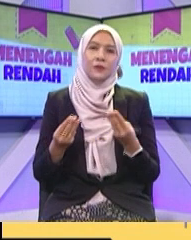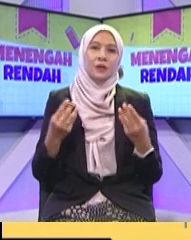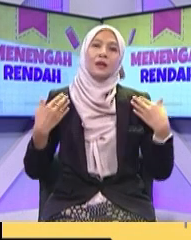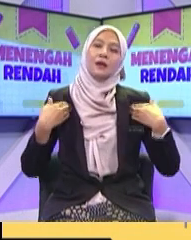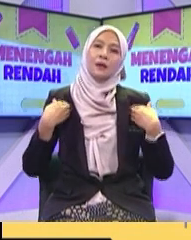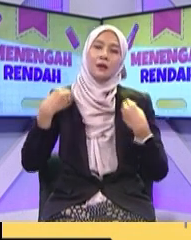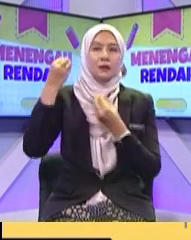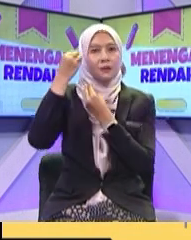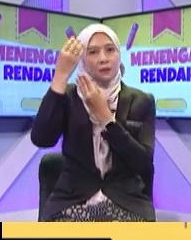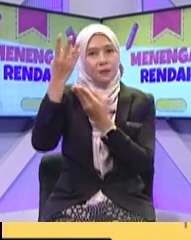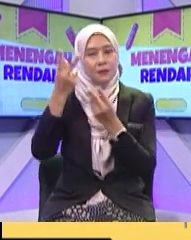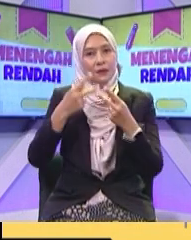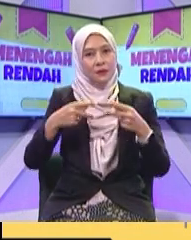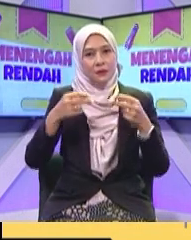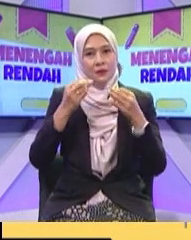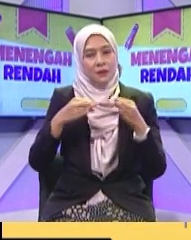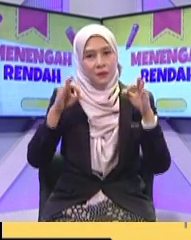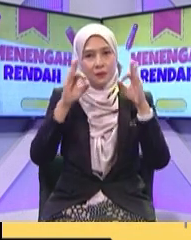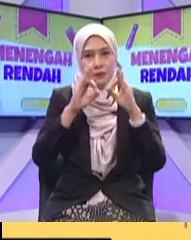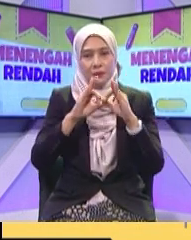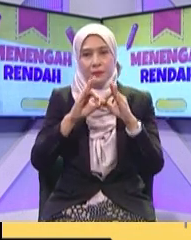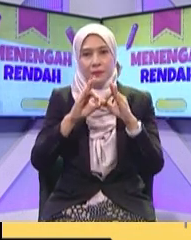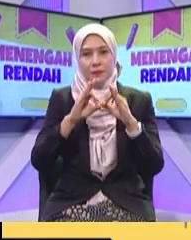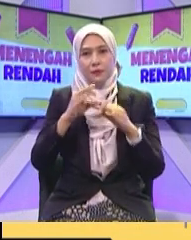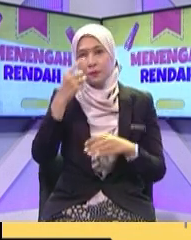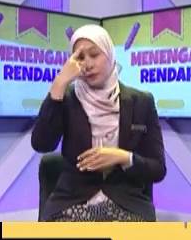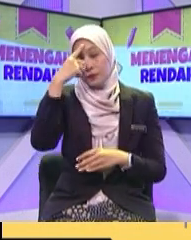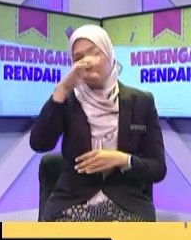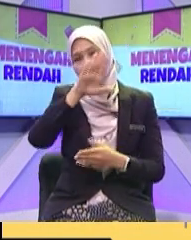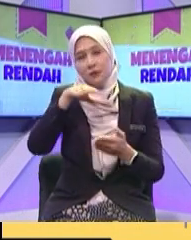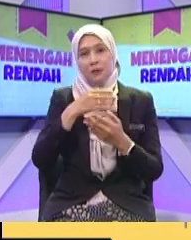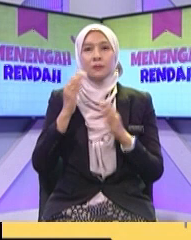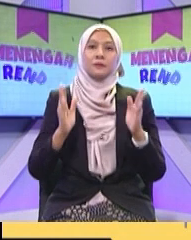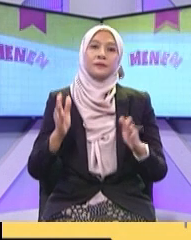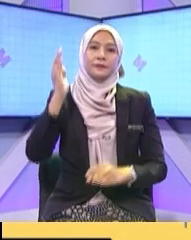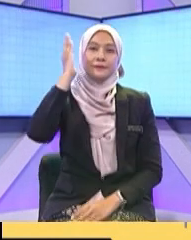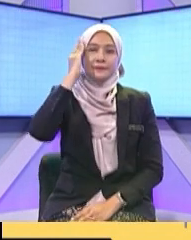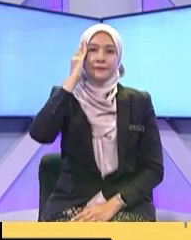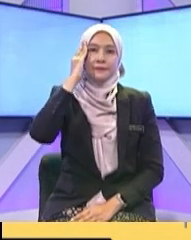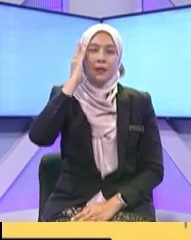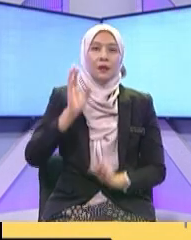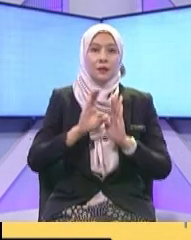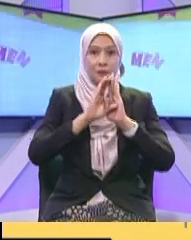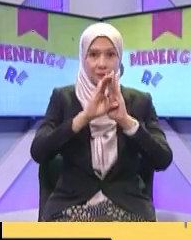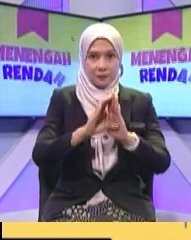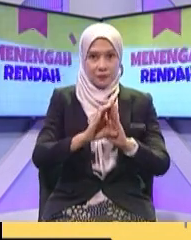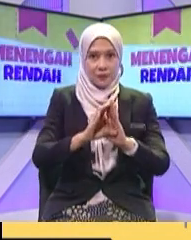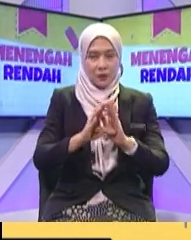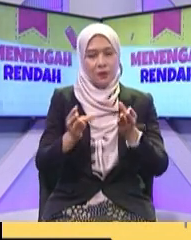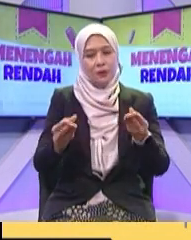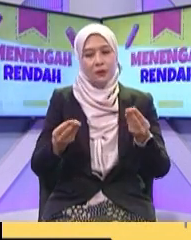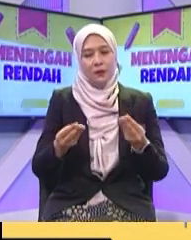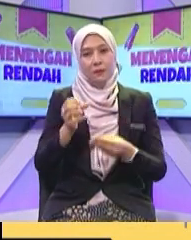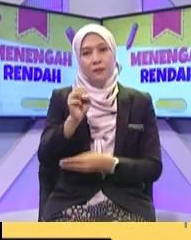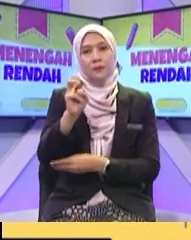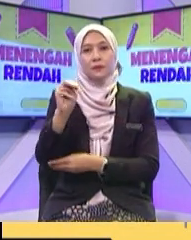semua orang Semua pihak Dapat disebarkan Melalui alat telekomunikasi Sebagai contoh Mungkin kita menerima Pesanan ringkas